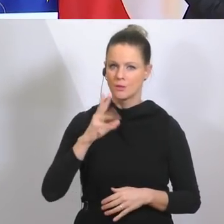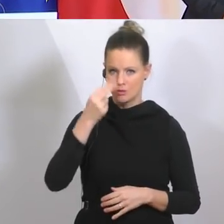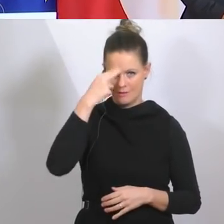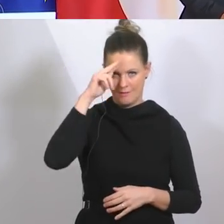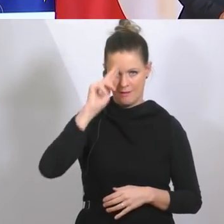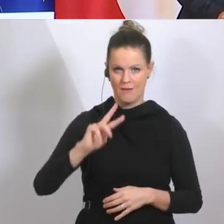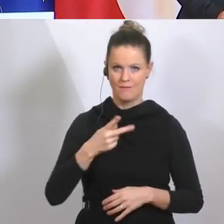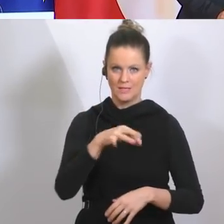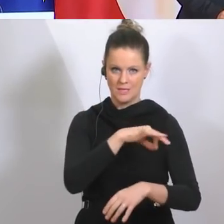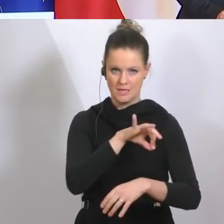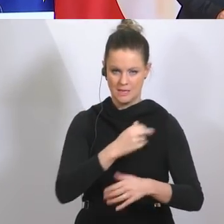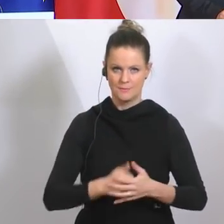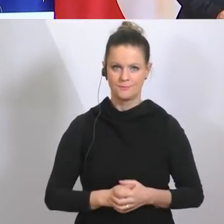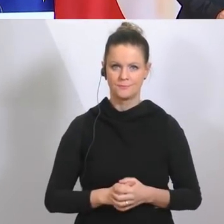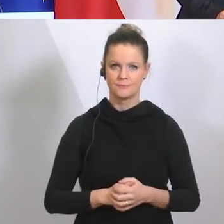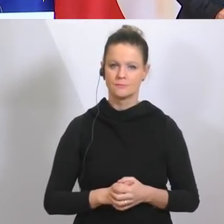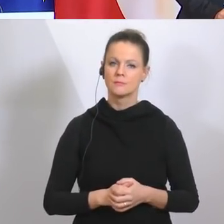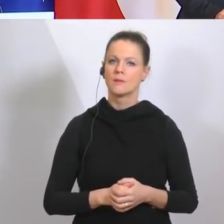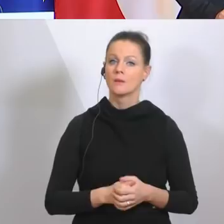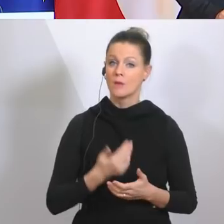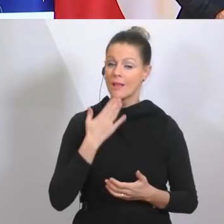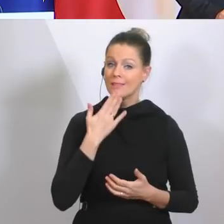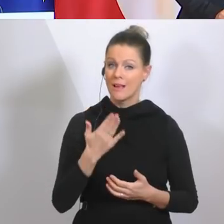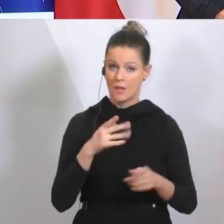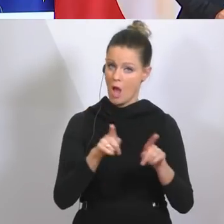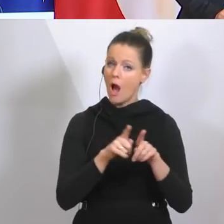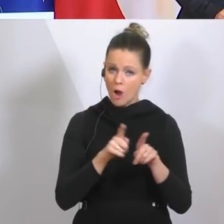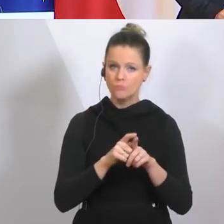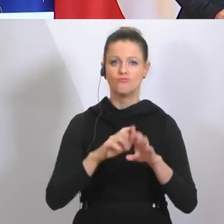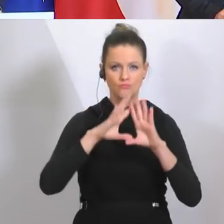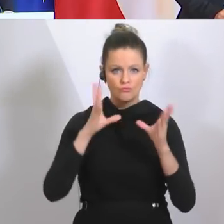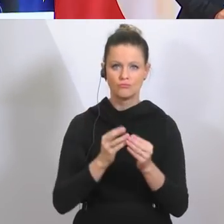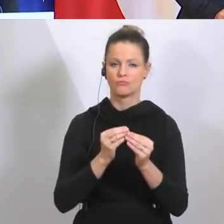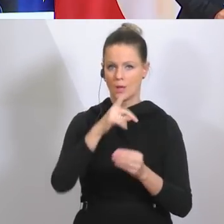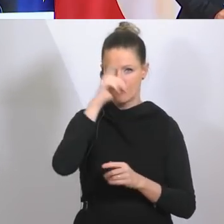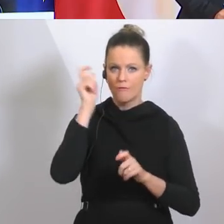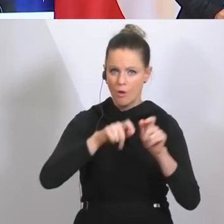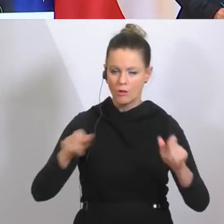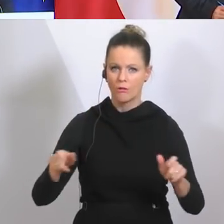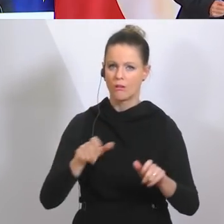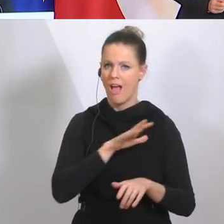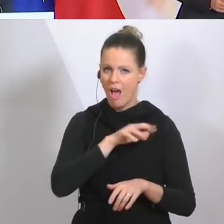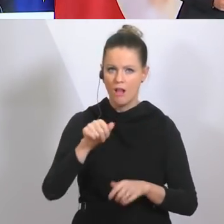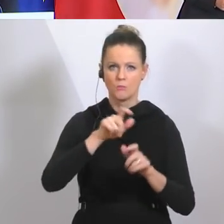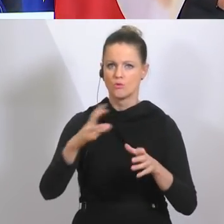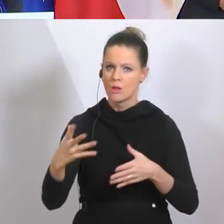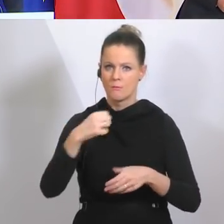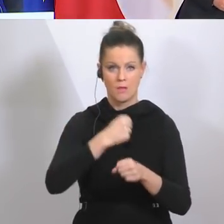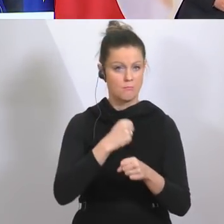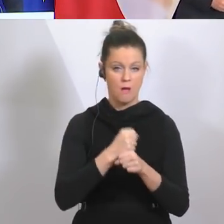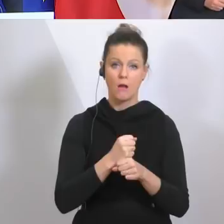sehr. Ja, danke auch der gesamten Bevölkerung und allen, die mitmachen. Das ist